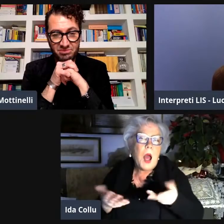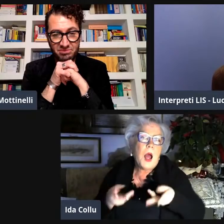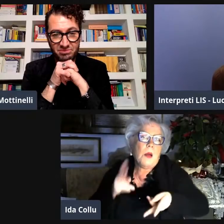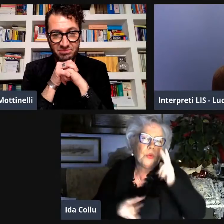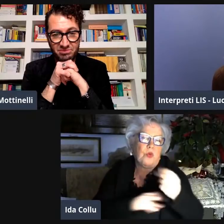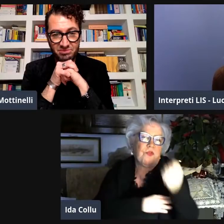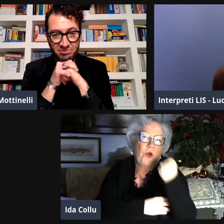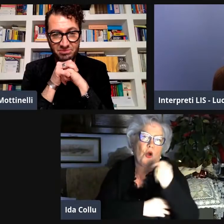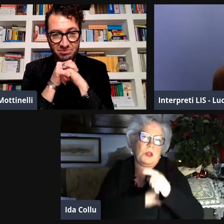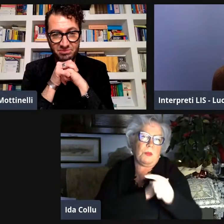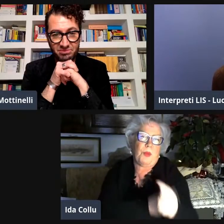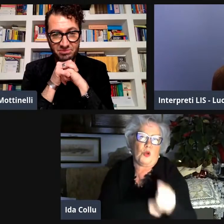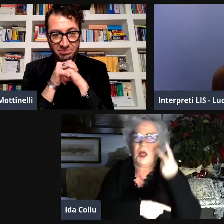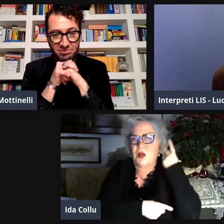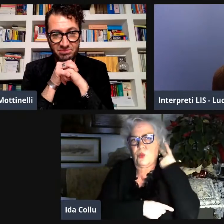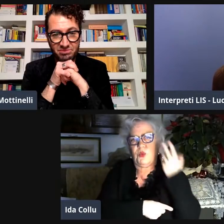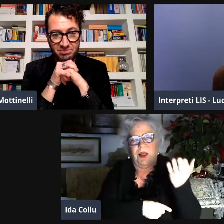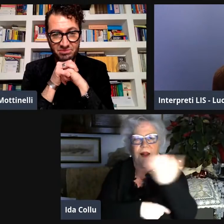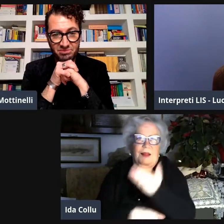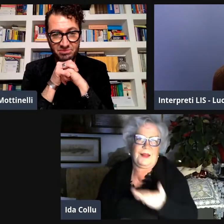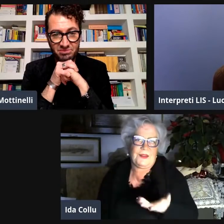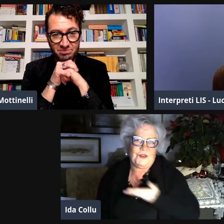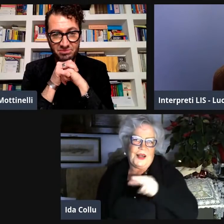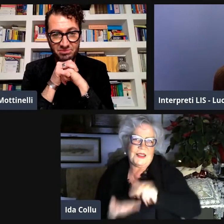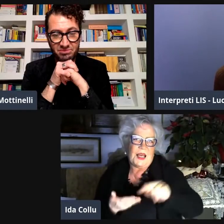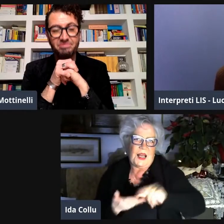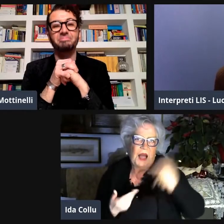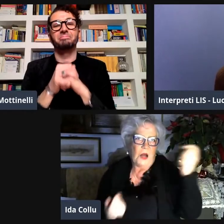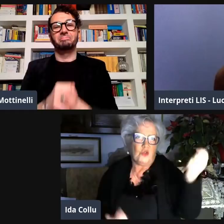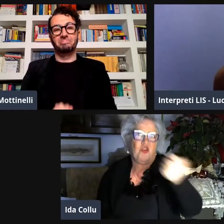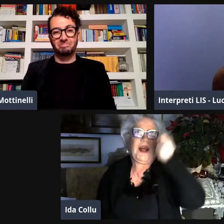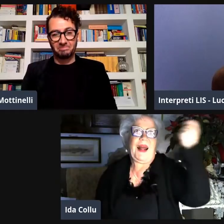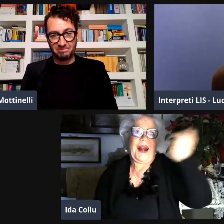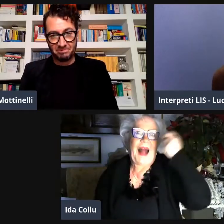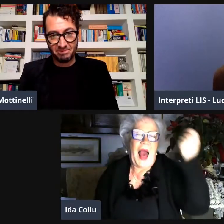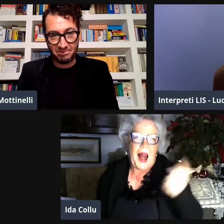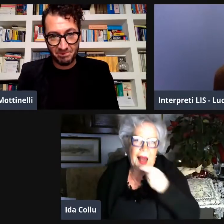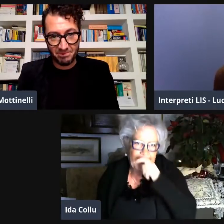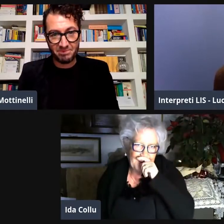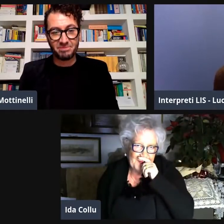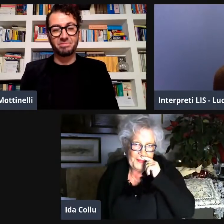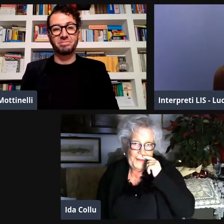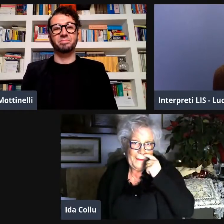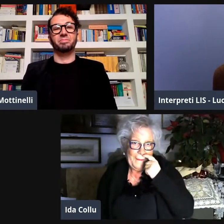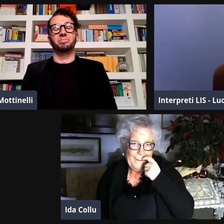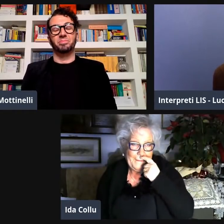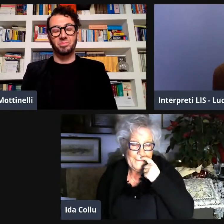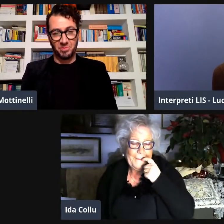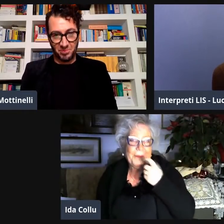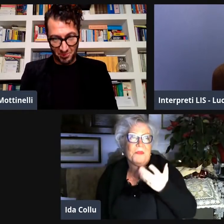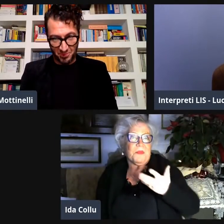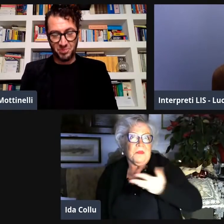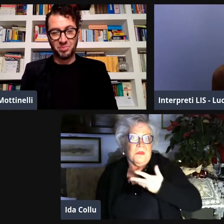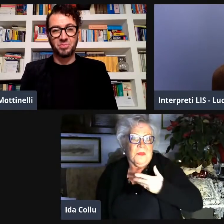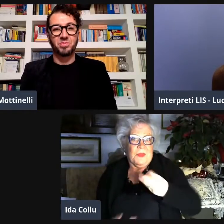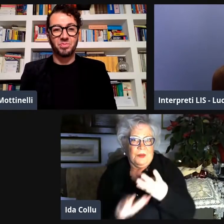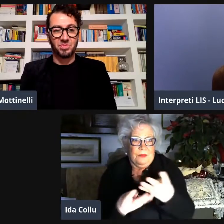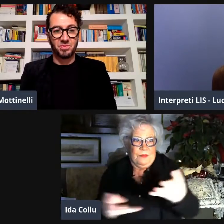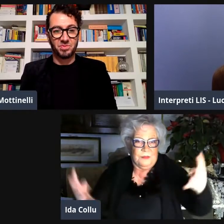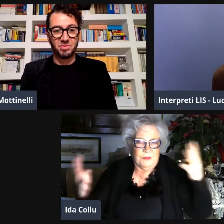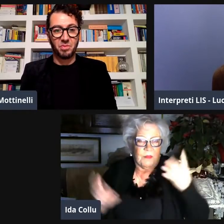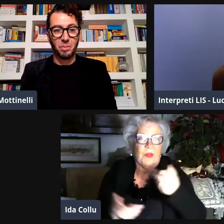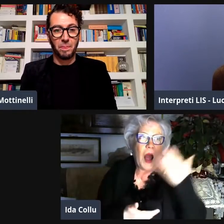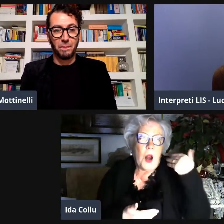colti, c'erano. Soltanto che il potere andava principalmente agli udenti. Anche il